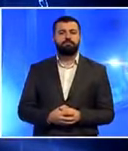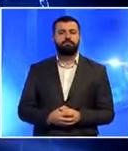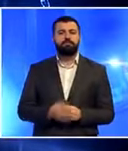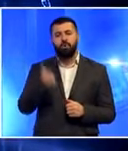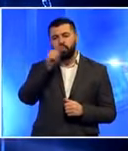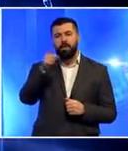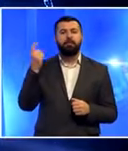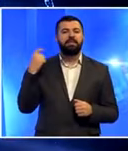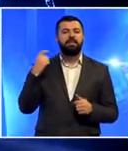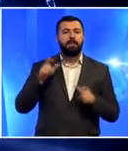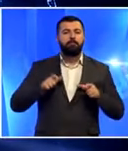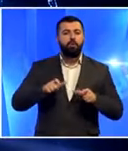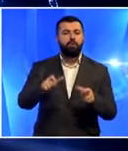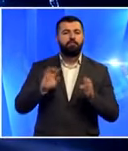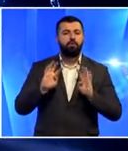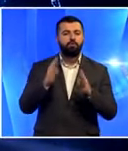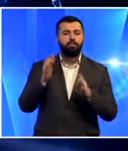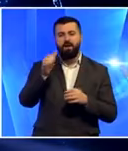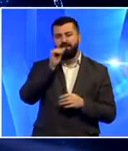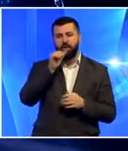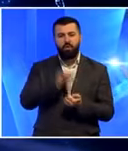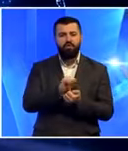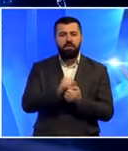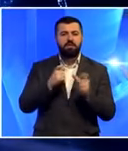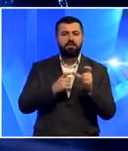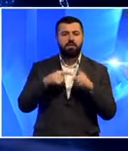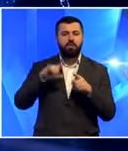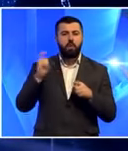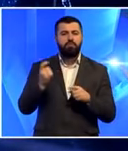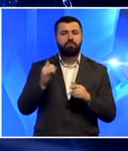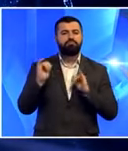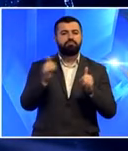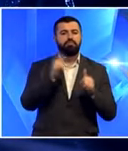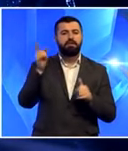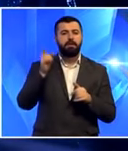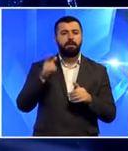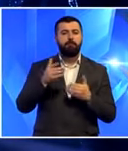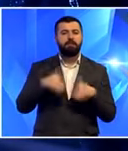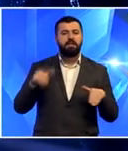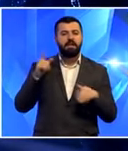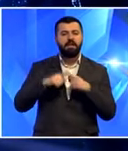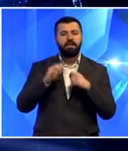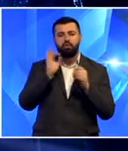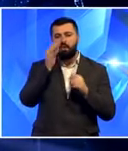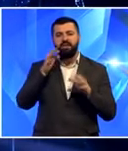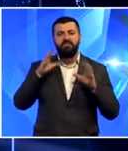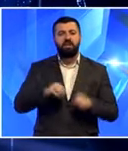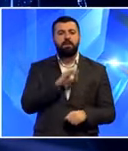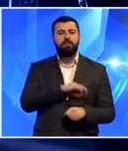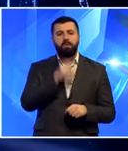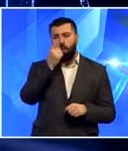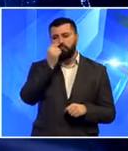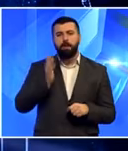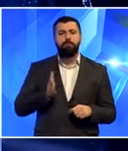Nakon što je ministar poljoprivrede, šumarstva i vodoprivrede, Aleksandar Stijović obišao farmu na Krimovici, koja je u vlasništvu predsjednika